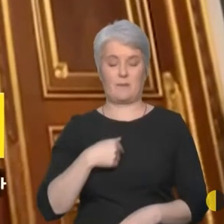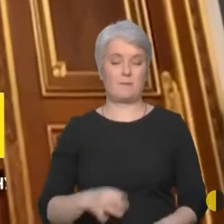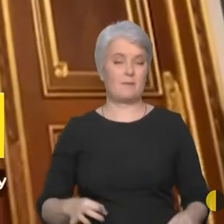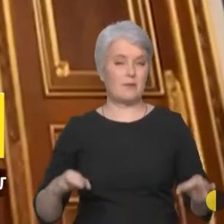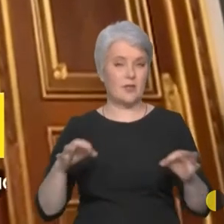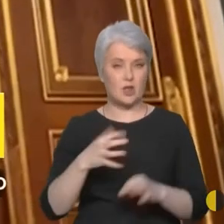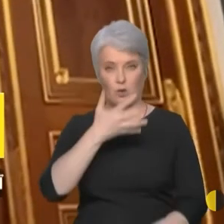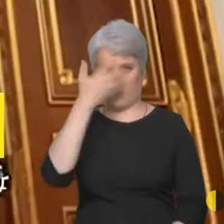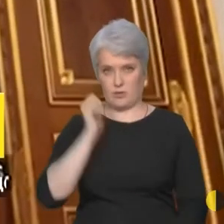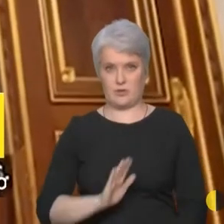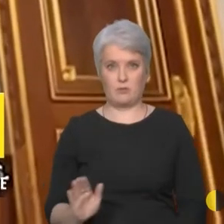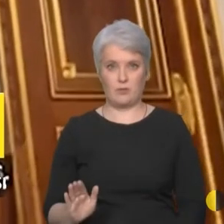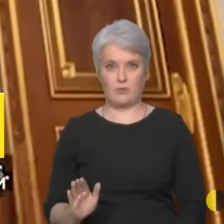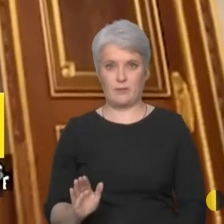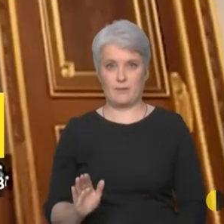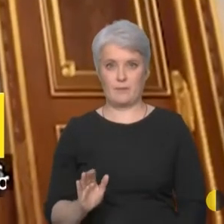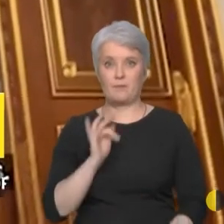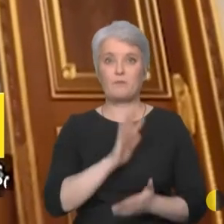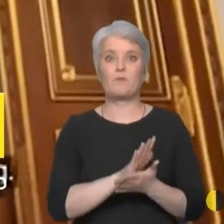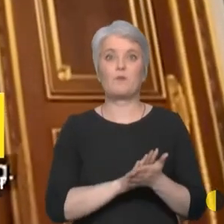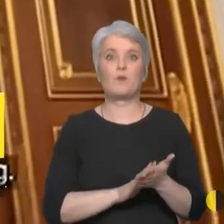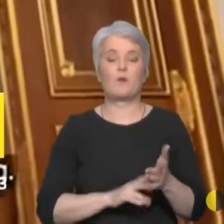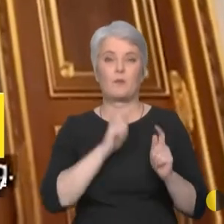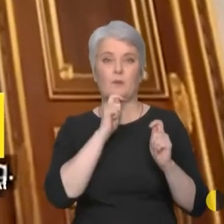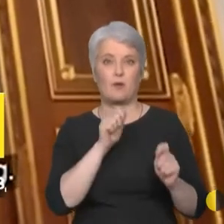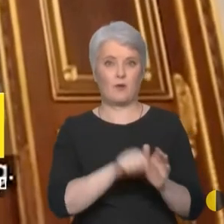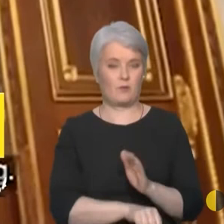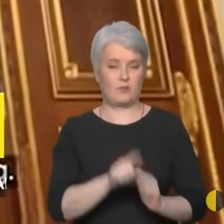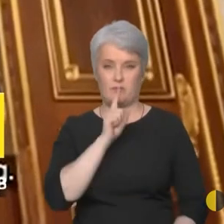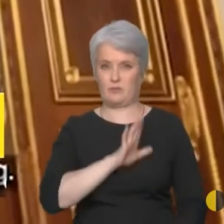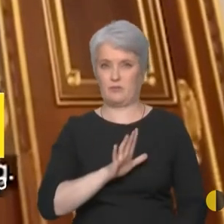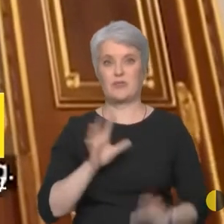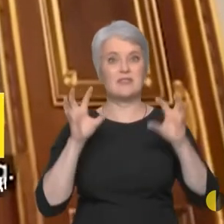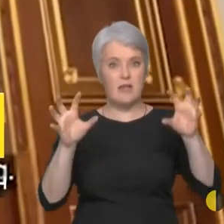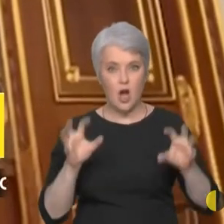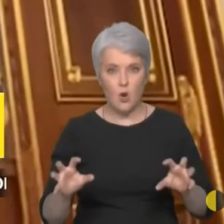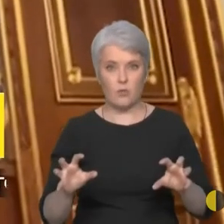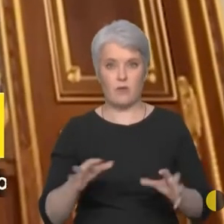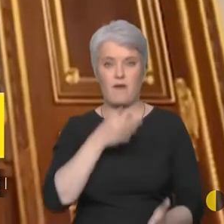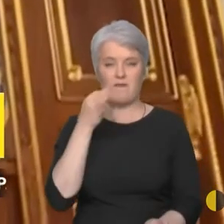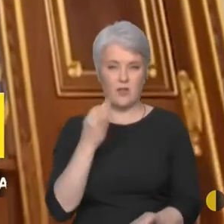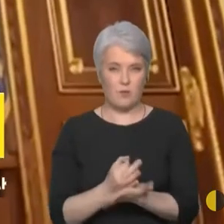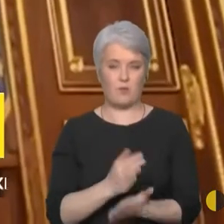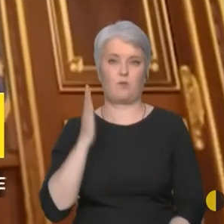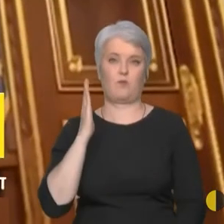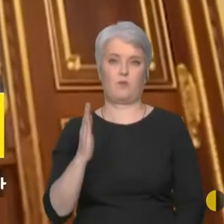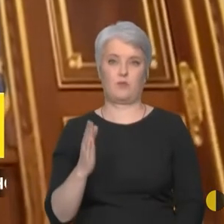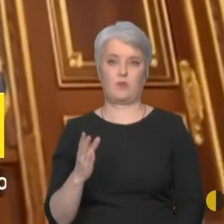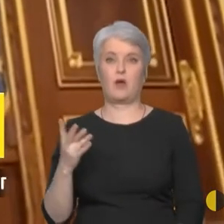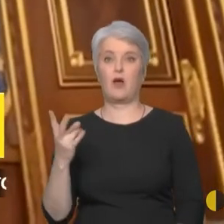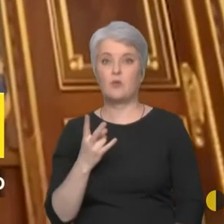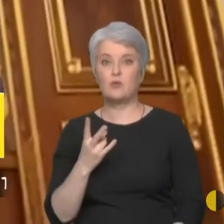зберемо збивати і прощувати вбивців. Законна відповідальність буде за все потрібен прогрош,